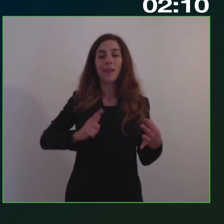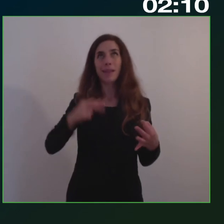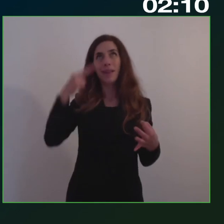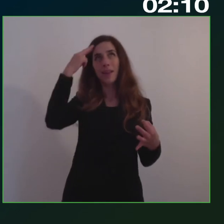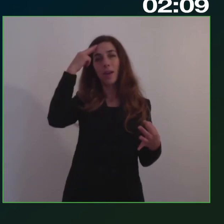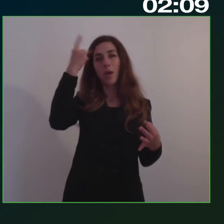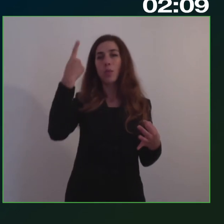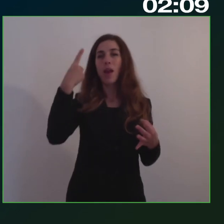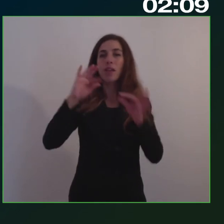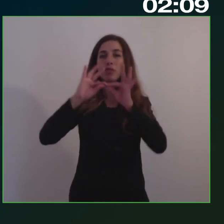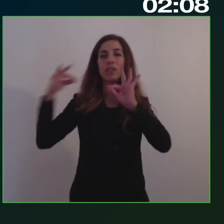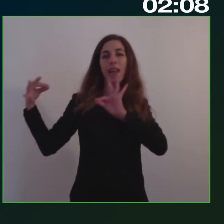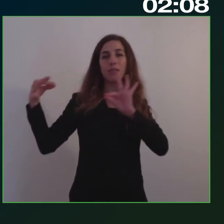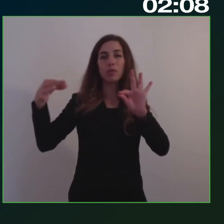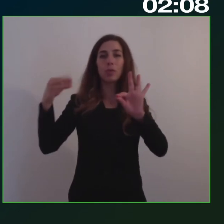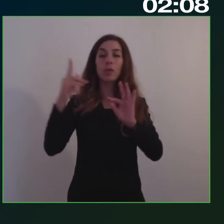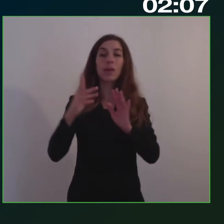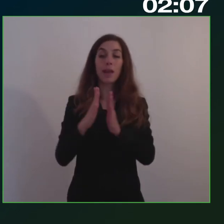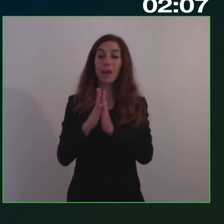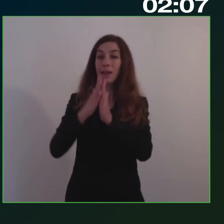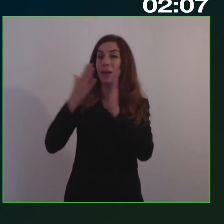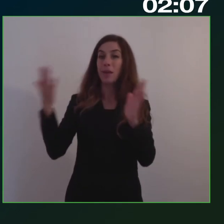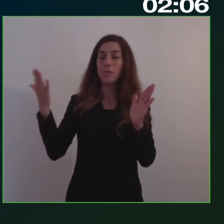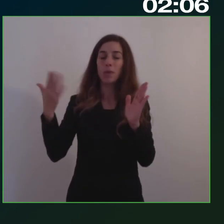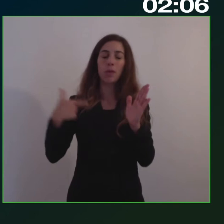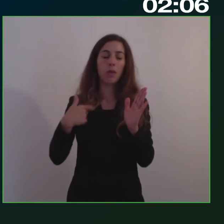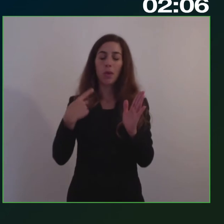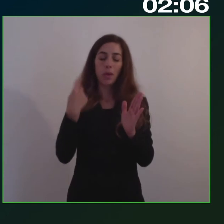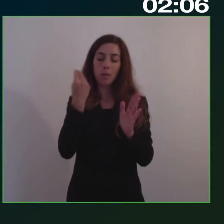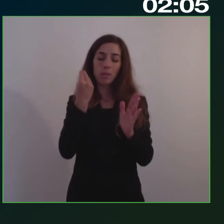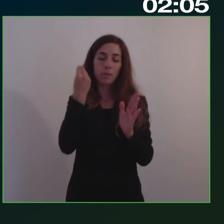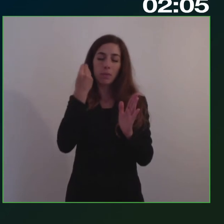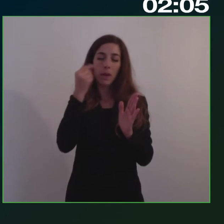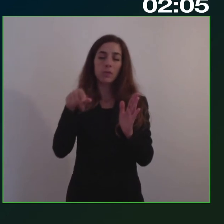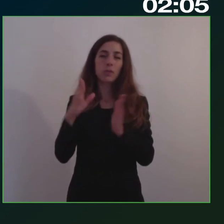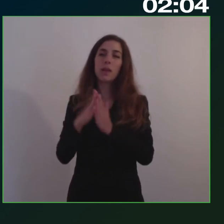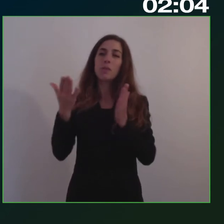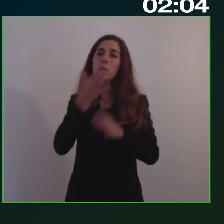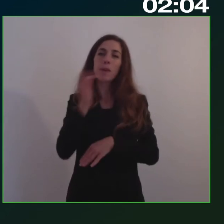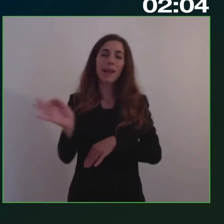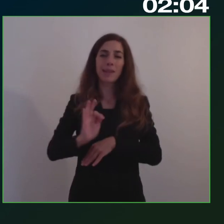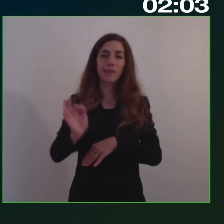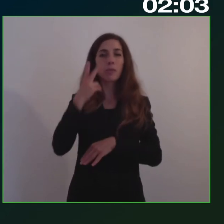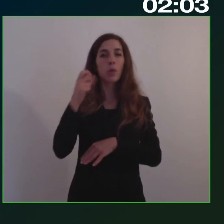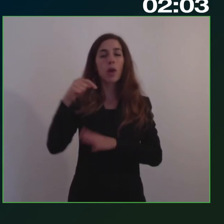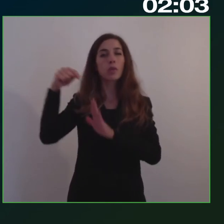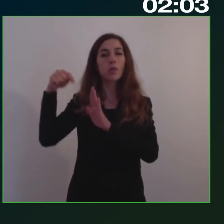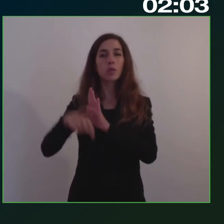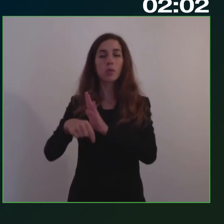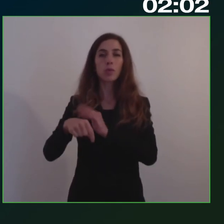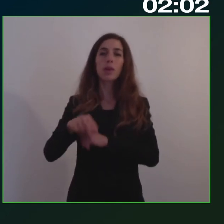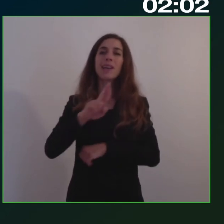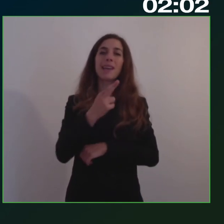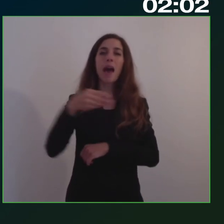frase che c'è in uno dei libri che io ho trovato sempre bellissimi sul Sud, un libro di Riccardo Musatti,